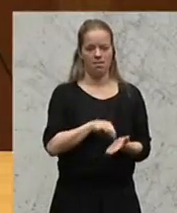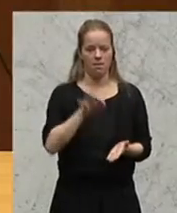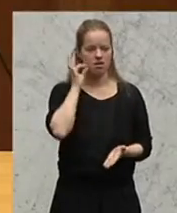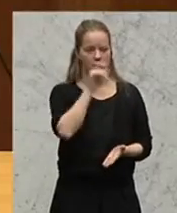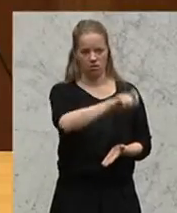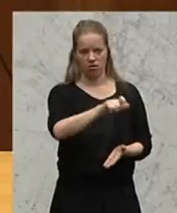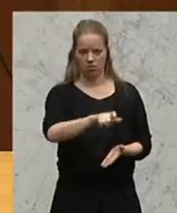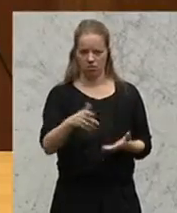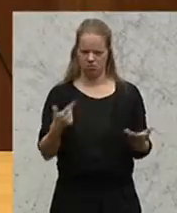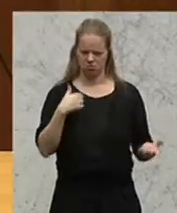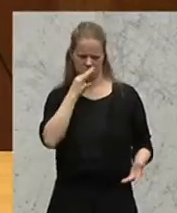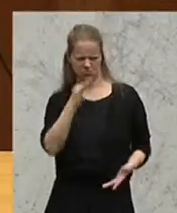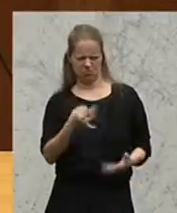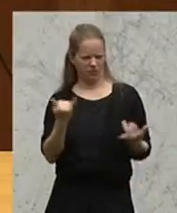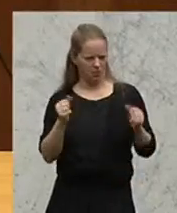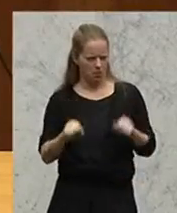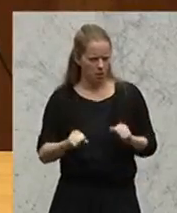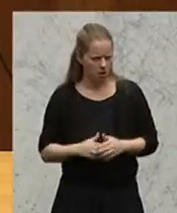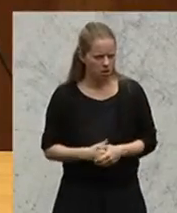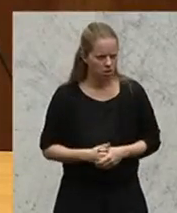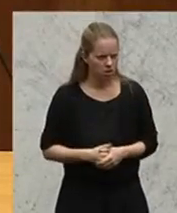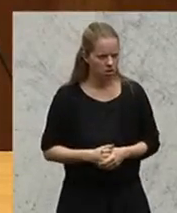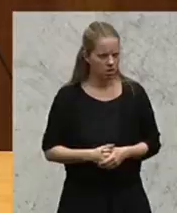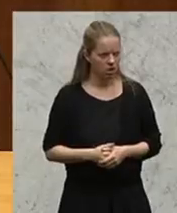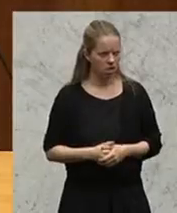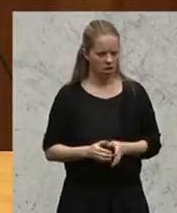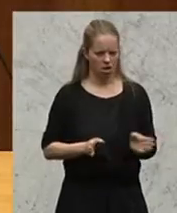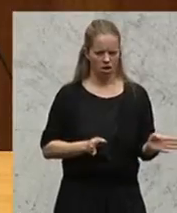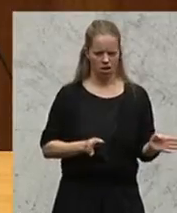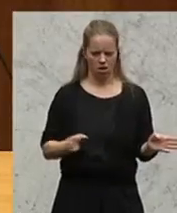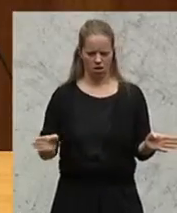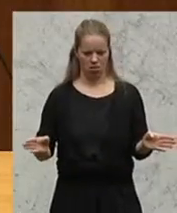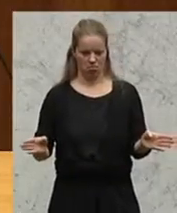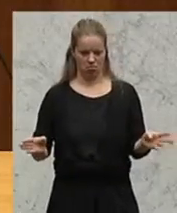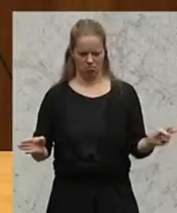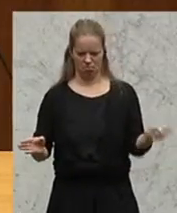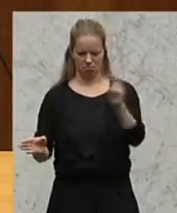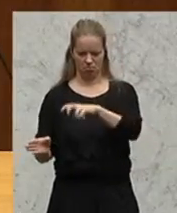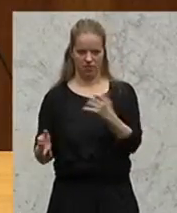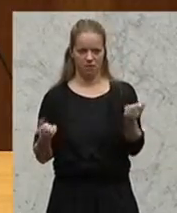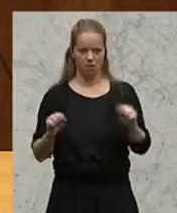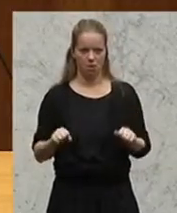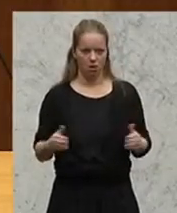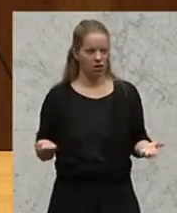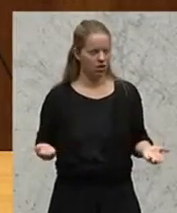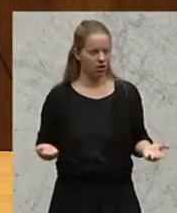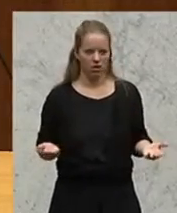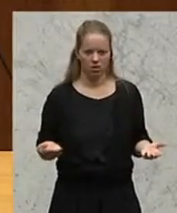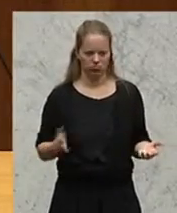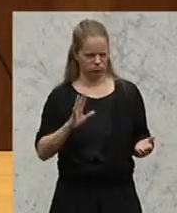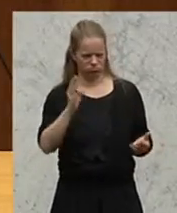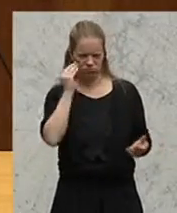Und ich frage mich schon, wie geht das? Wie kann man diesen Spagat überhaupt noch schaffen? Was sagt das über Ihre Glaubwürdigkeit?